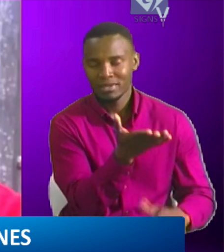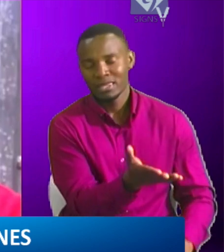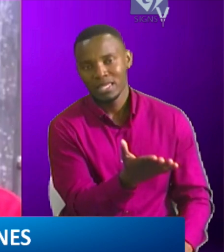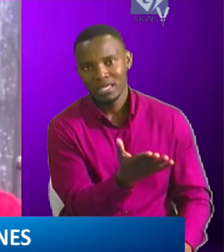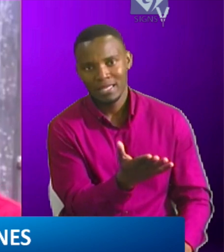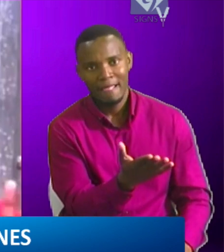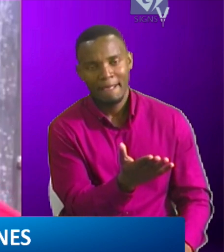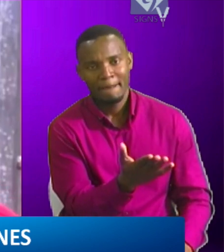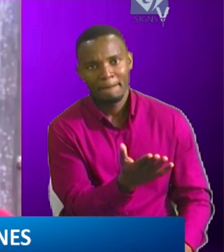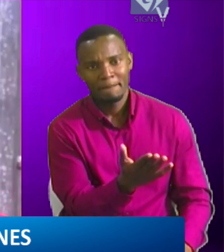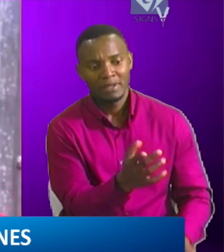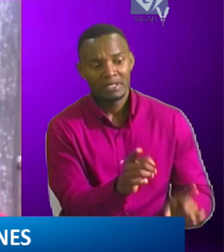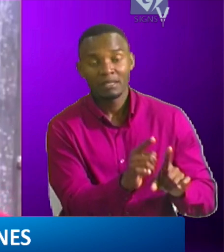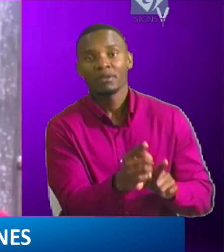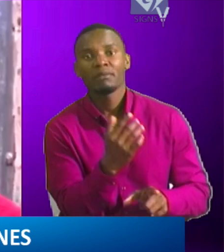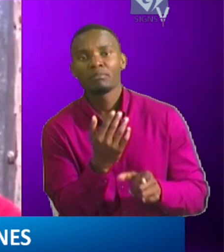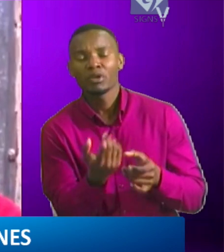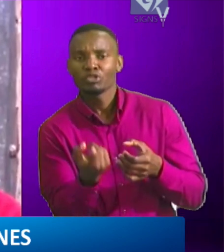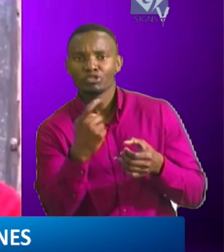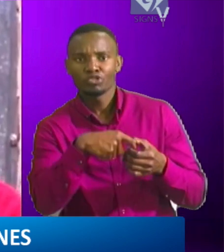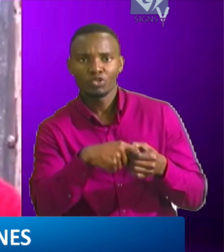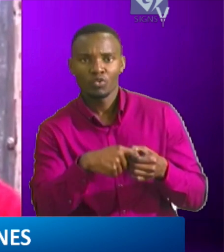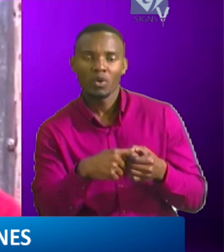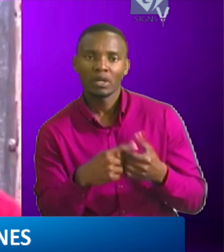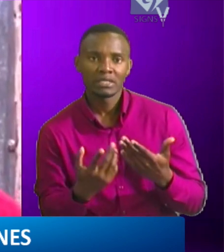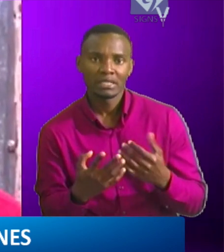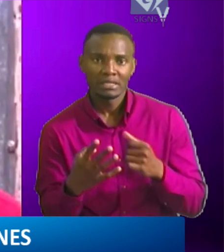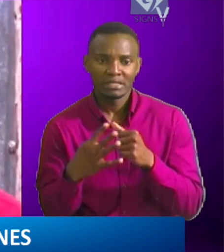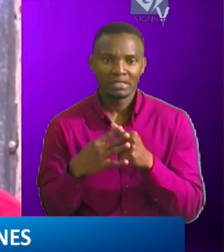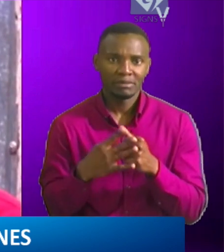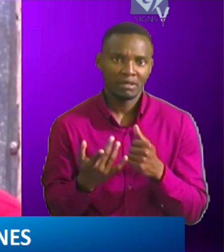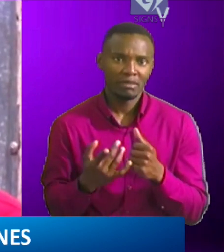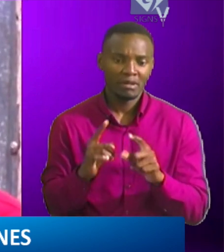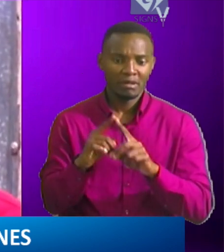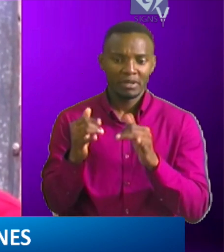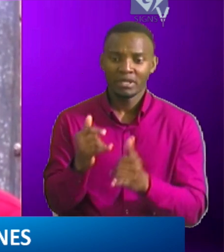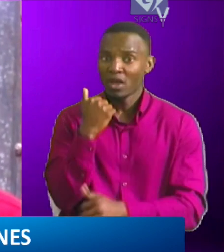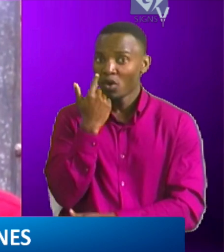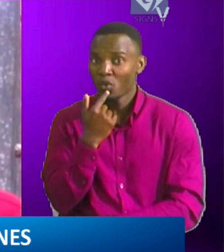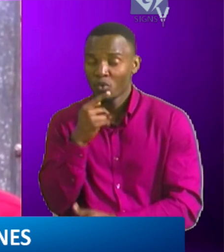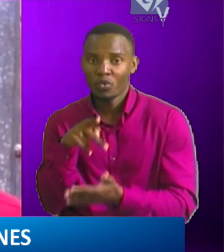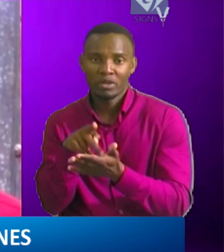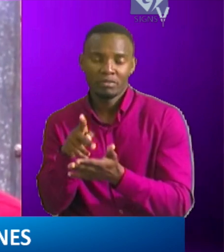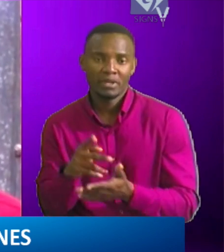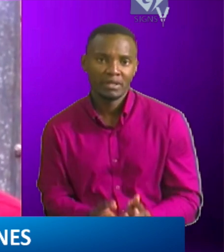was supposed to join September 10. Kuna mwenye talipa yo school, please, jubili. I have a plan.